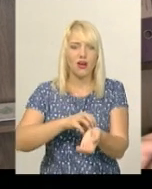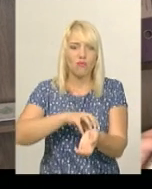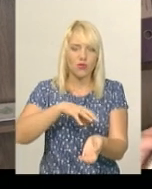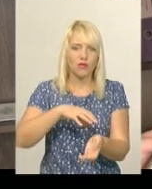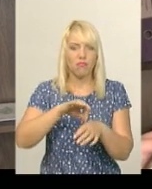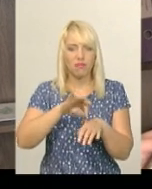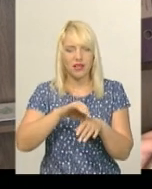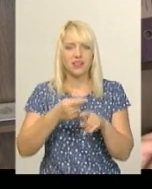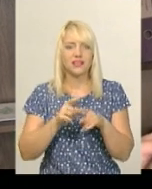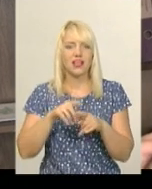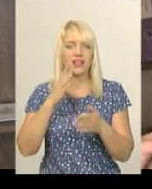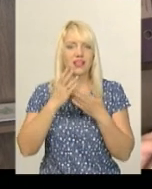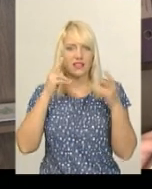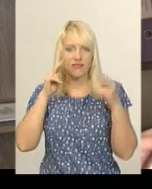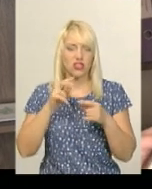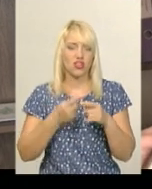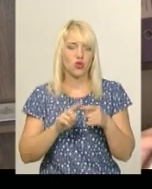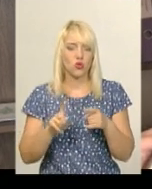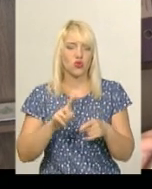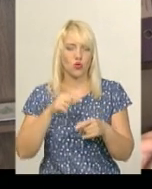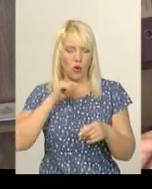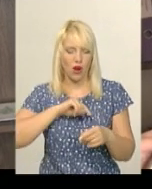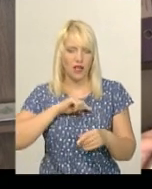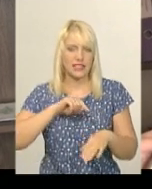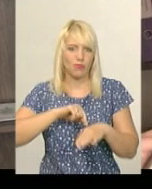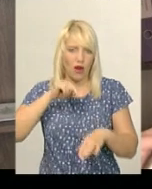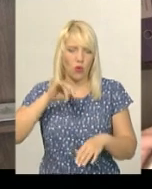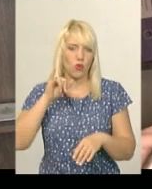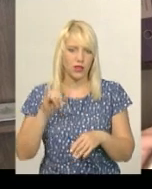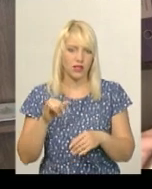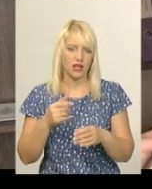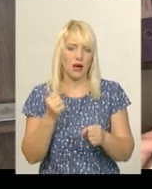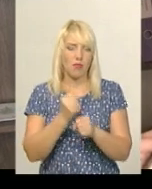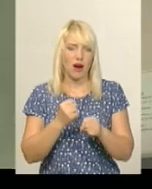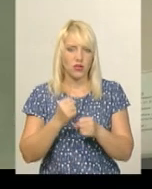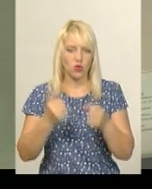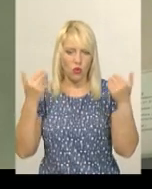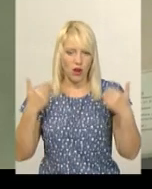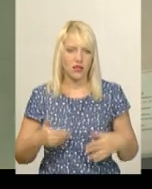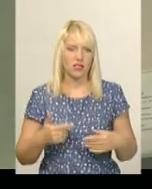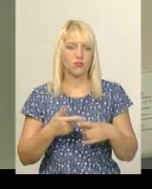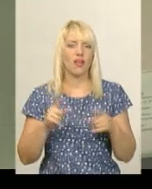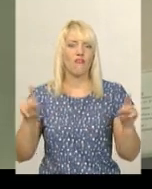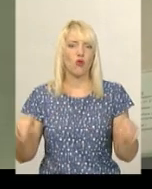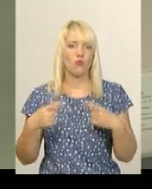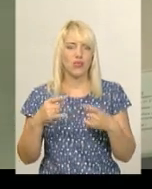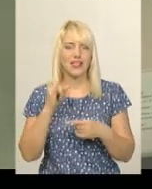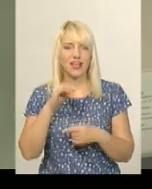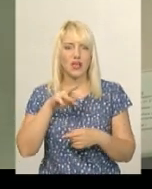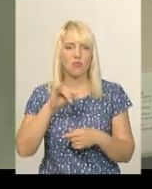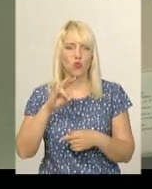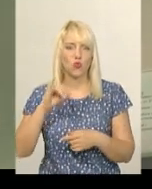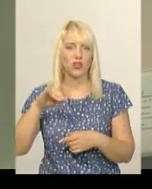Є свідченням того, що організм реагує і формується нормальний імунітет. Індійську вакцину від кашлюку